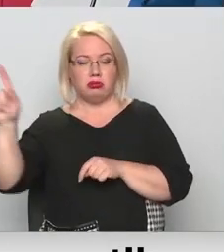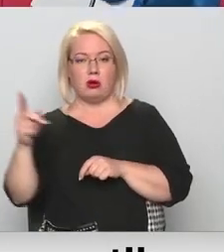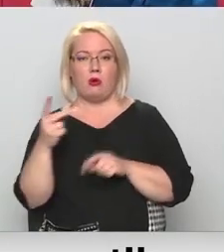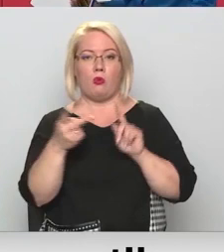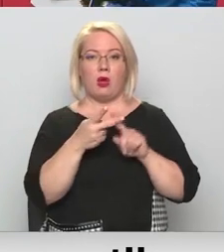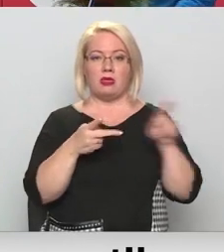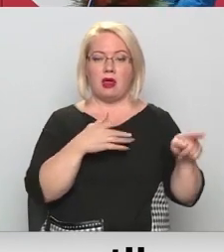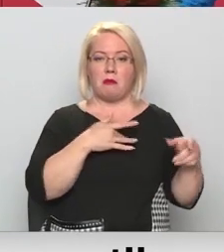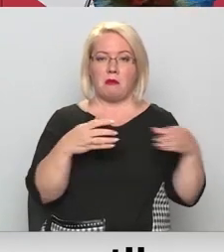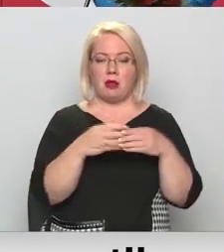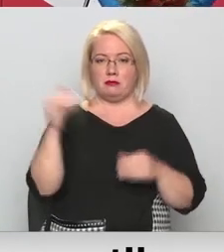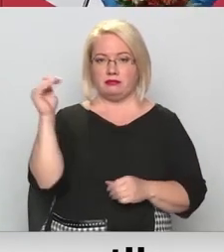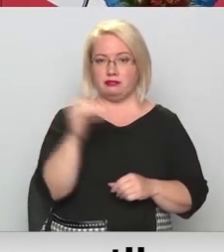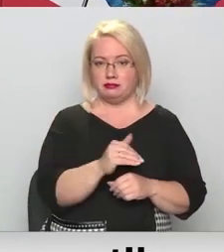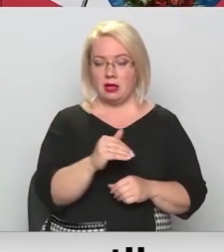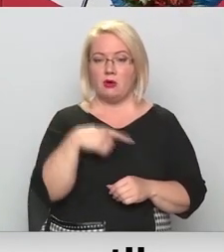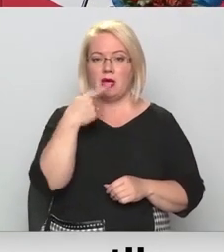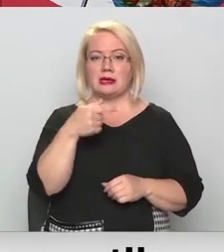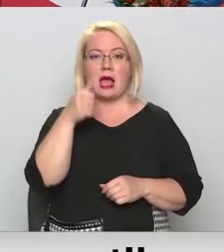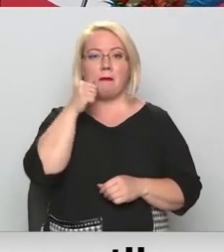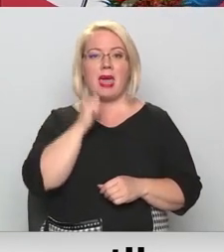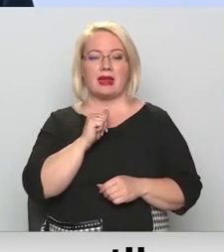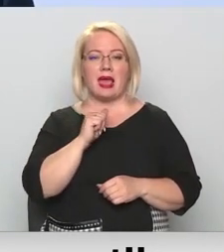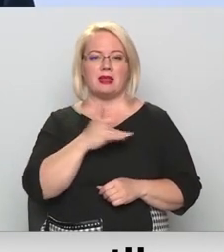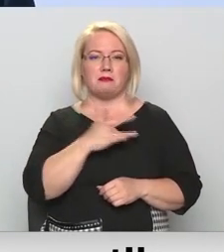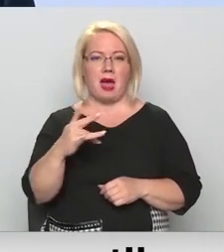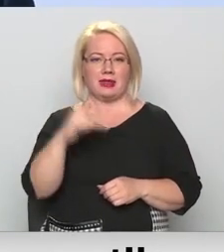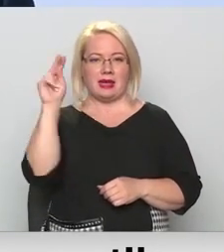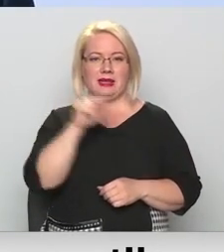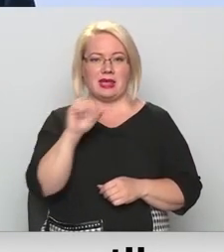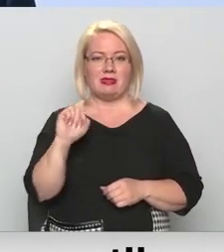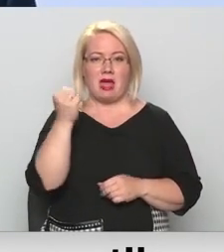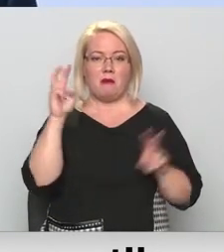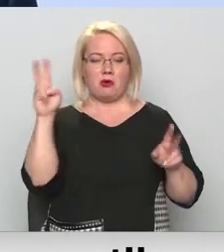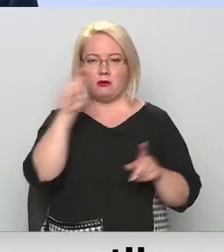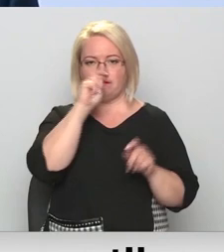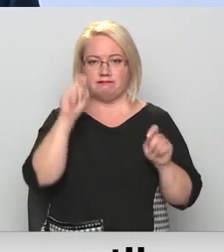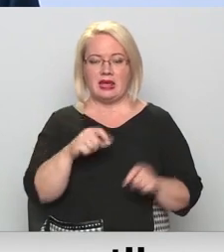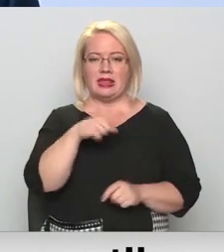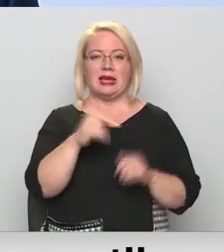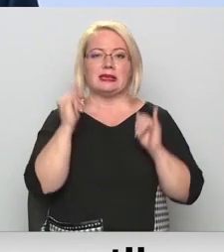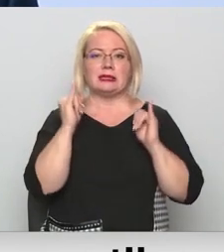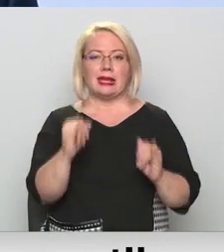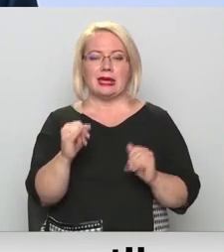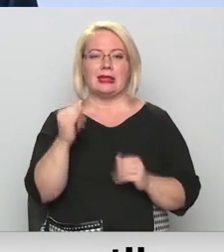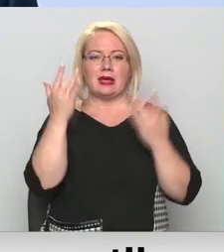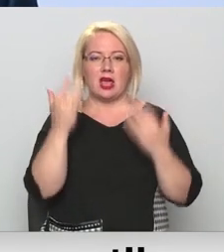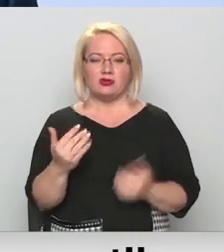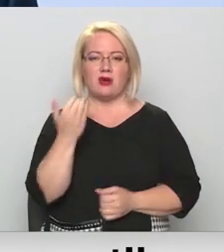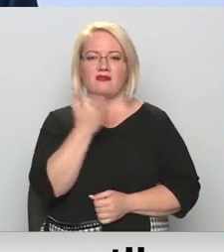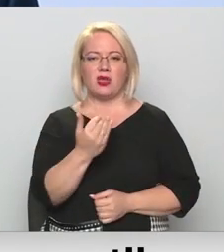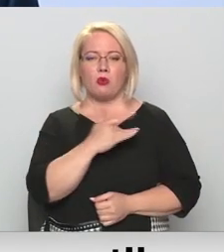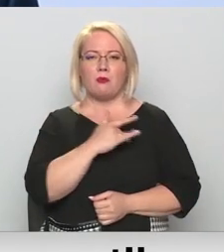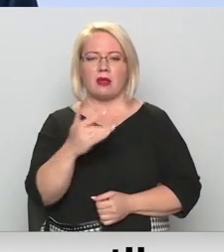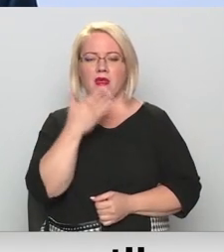kritums. Un kā jau tu minēji, tad Merkeles Kristīgie demokrāti piedzīvojuši lielu zaudē. Tik slikti rezultāti Kristīgajiem demokrātiem nav